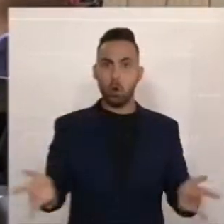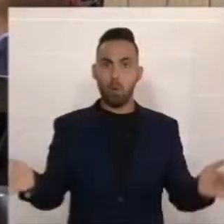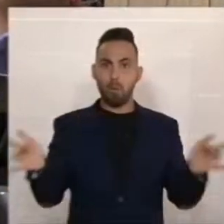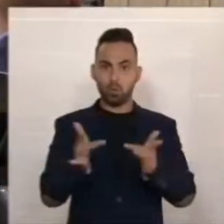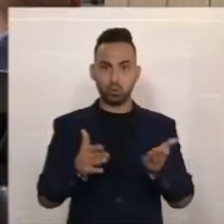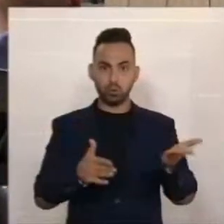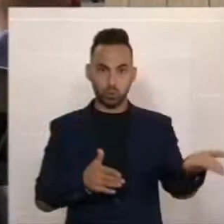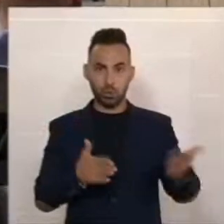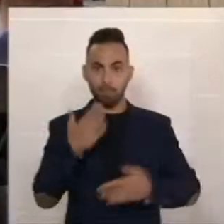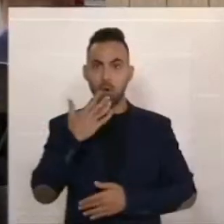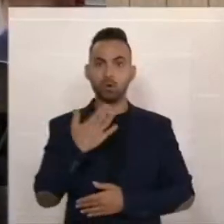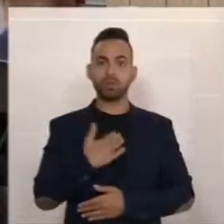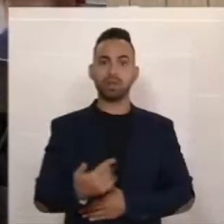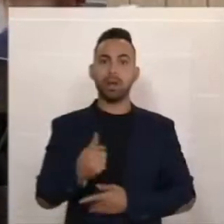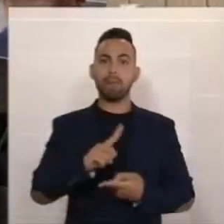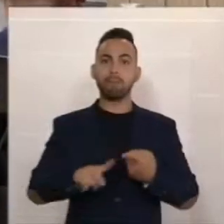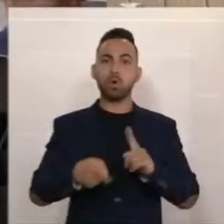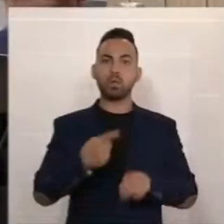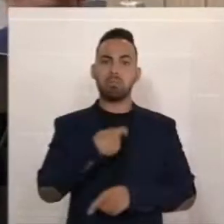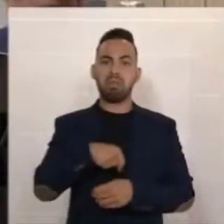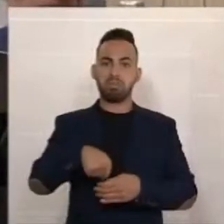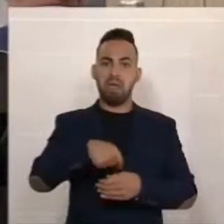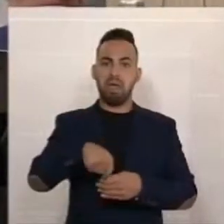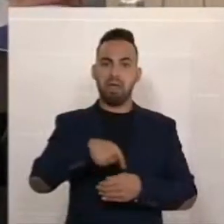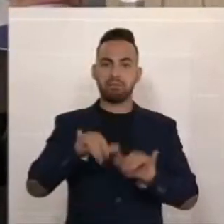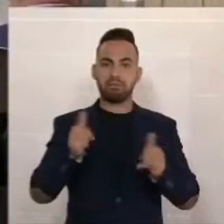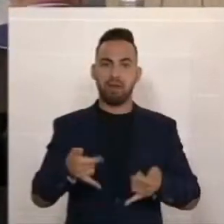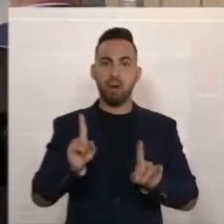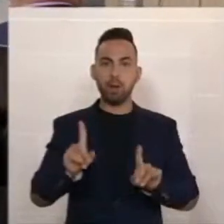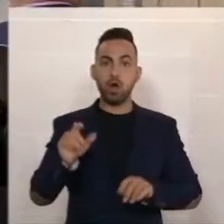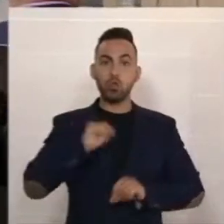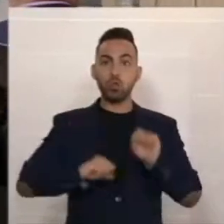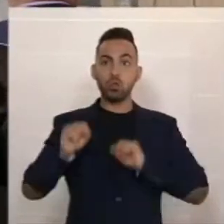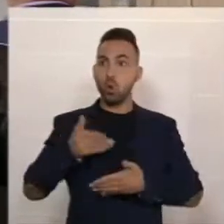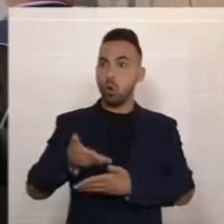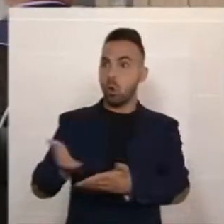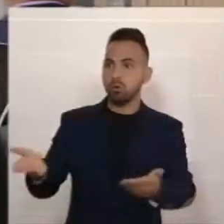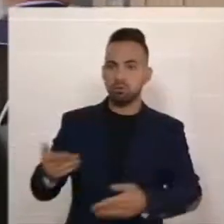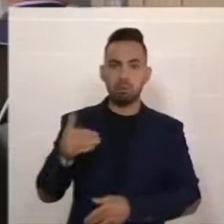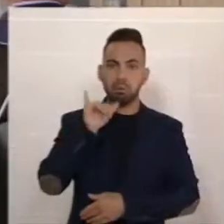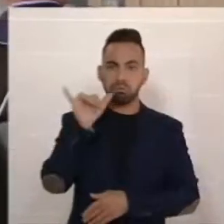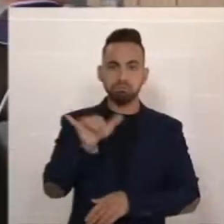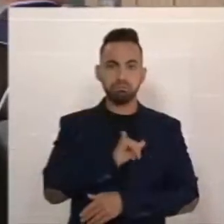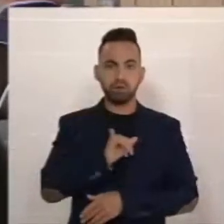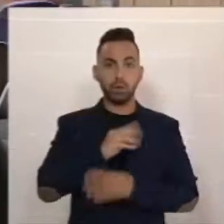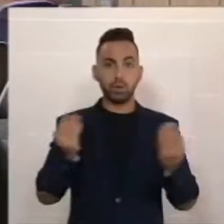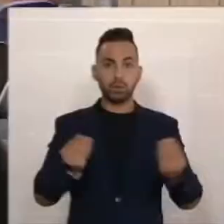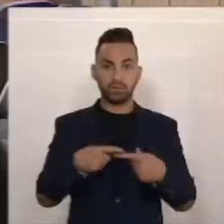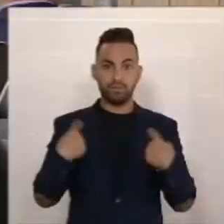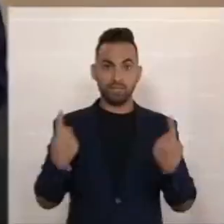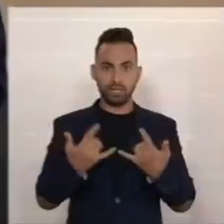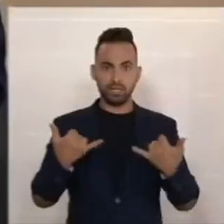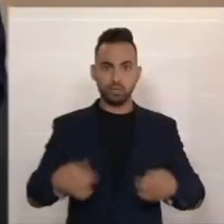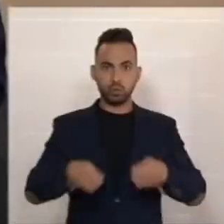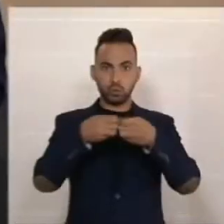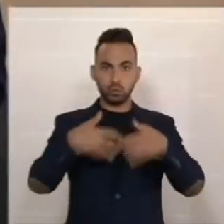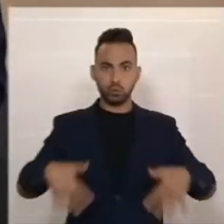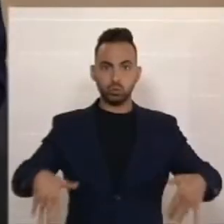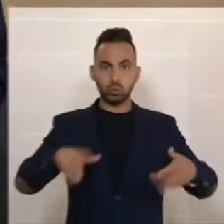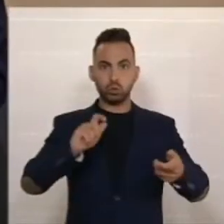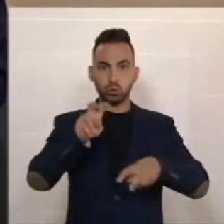Parteipolitik betreiben, aber nicht die Not der Menschen mildern. Wir schon, weil wir strukturell das Steuersystem verändern. Die schleichende